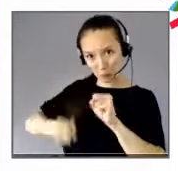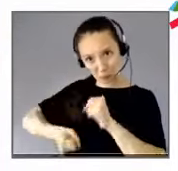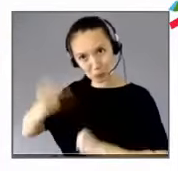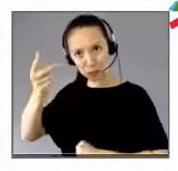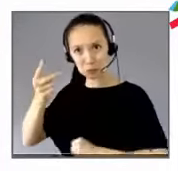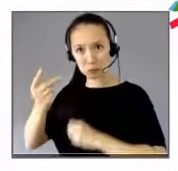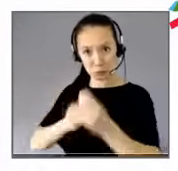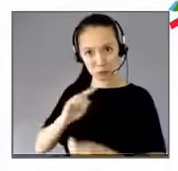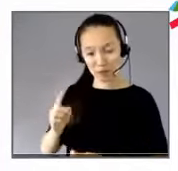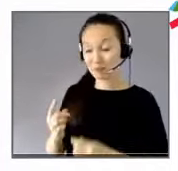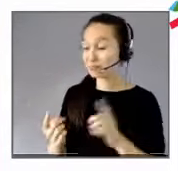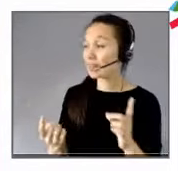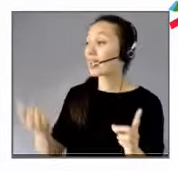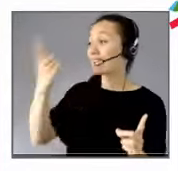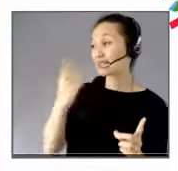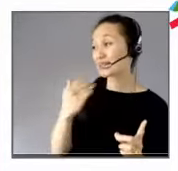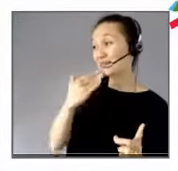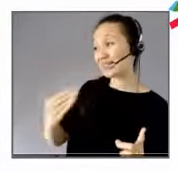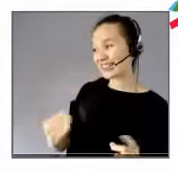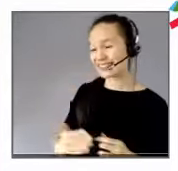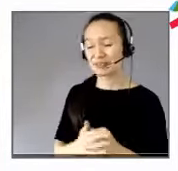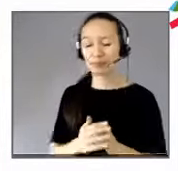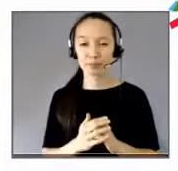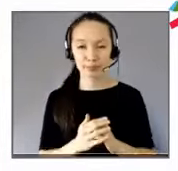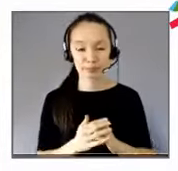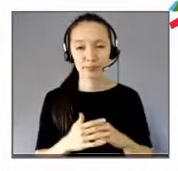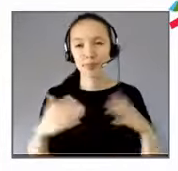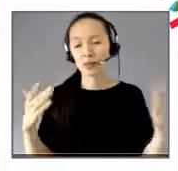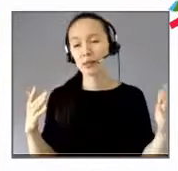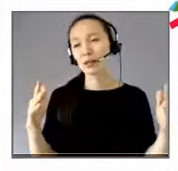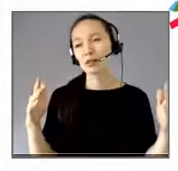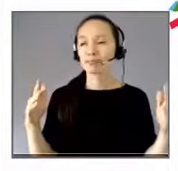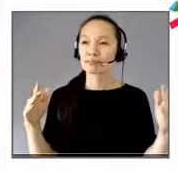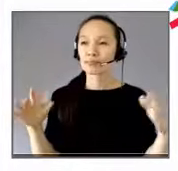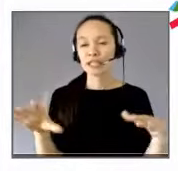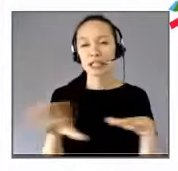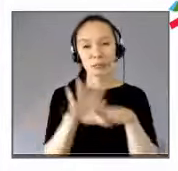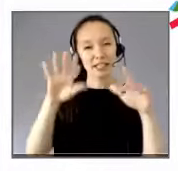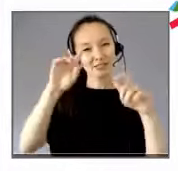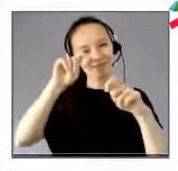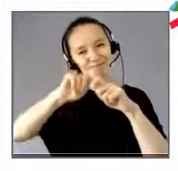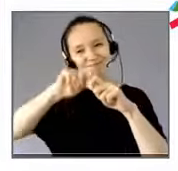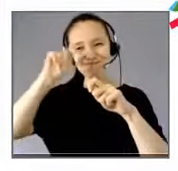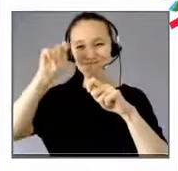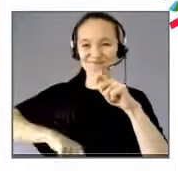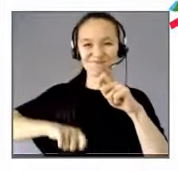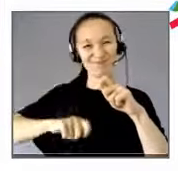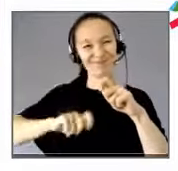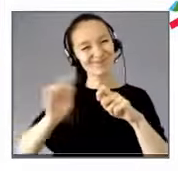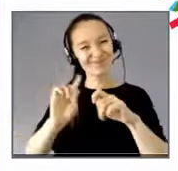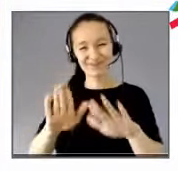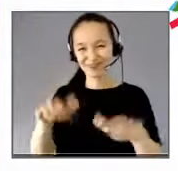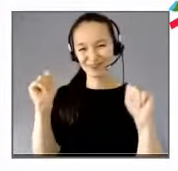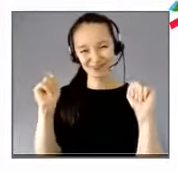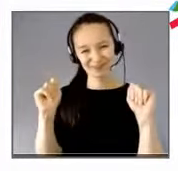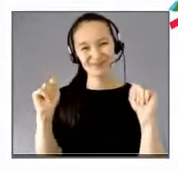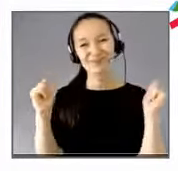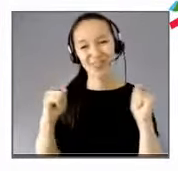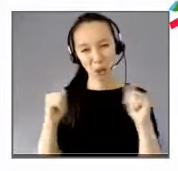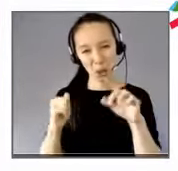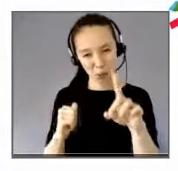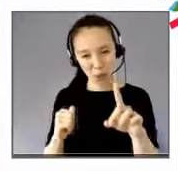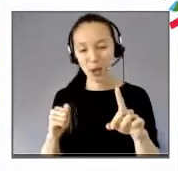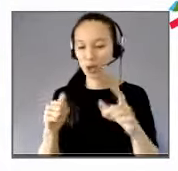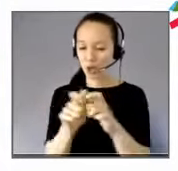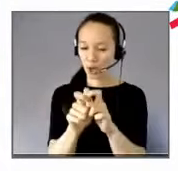question. Je crois qu'il faut faire attention aux caricatures parce qu'en fait, une entreprise,'est quoi ? C'est une organisation humaine faite de